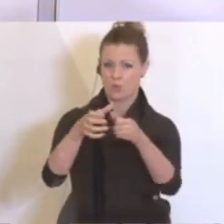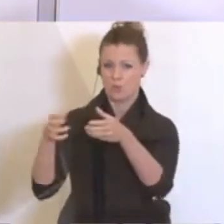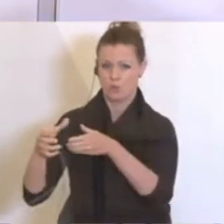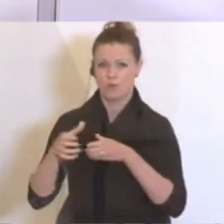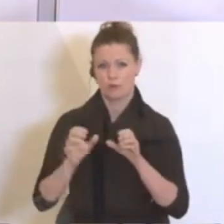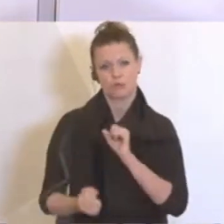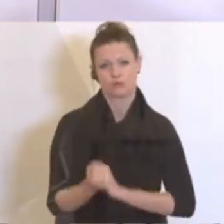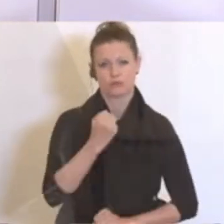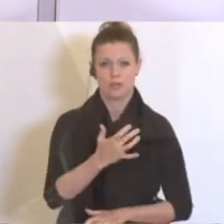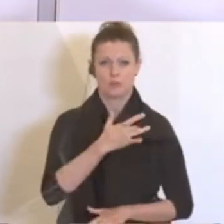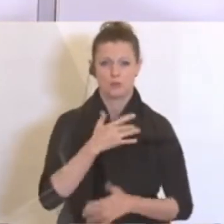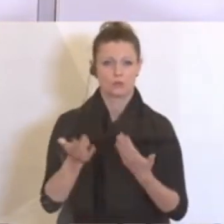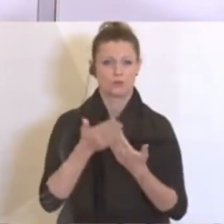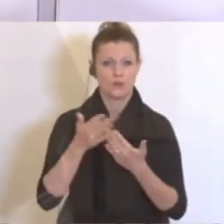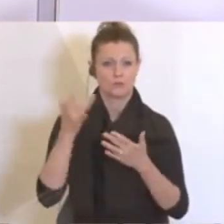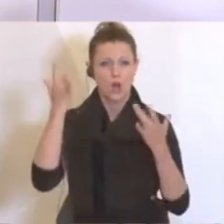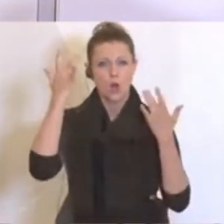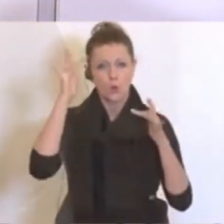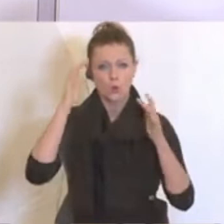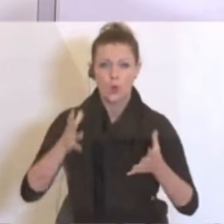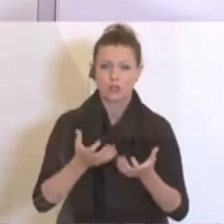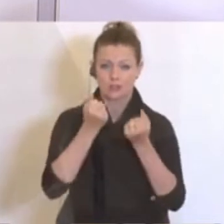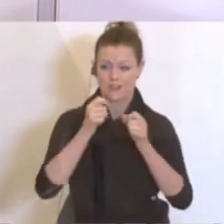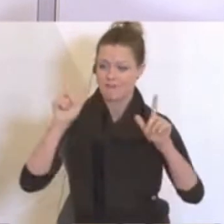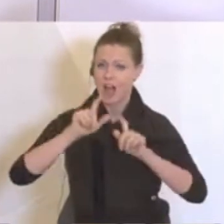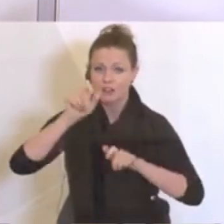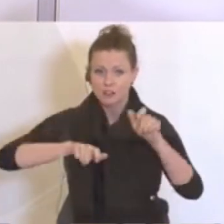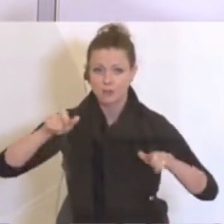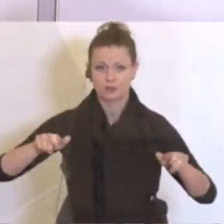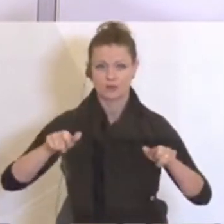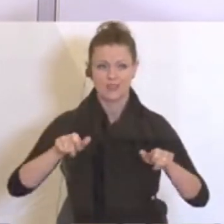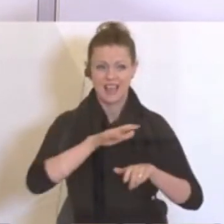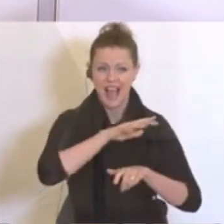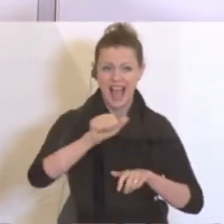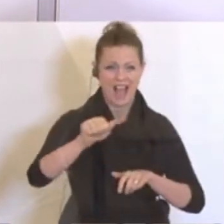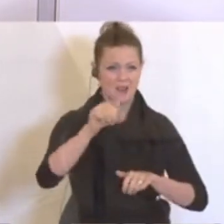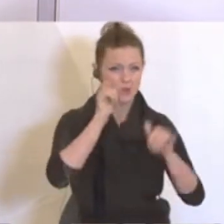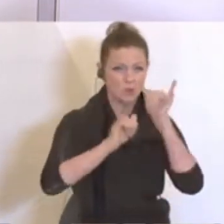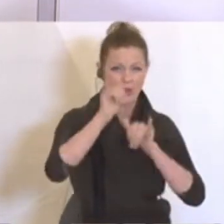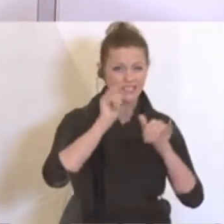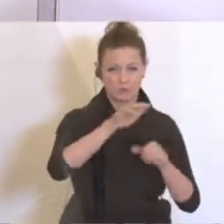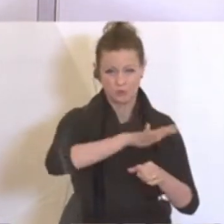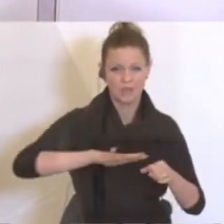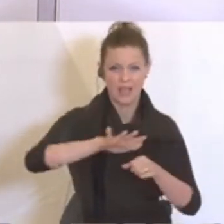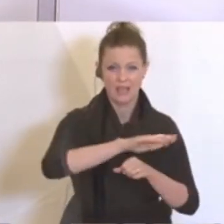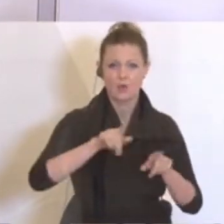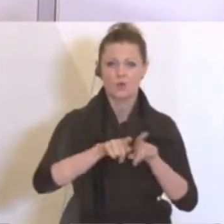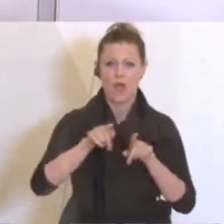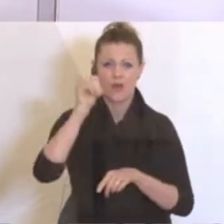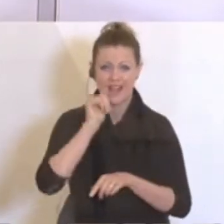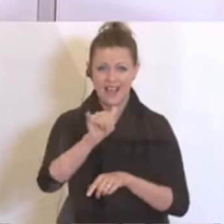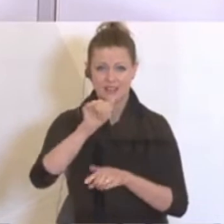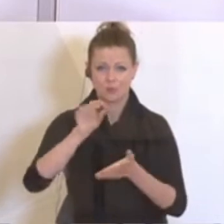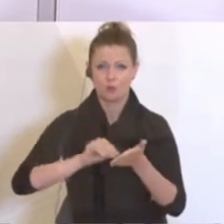betroffen sind. Kulturschaffende, Veranstalter, der ganze Bereich des Tourismus und auch die Reisebüros.